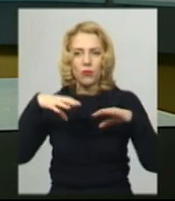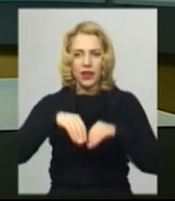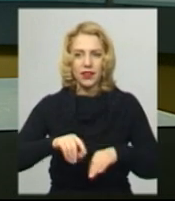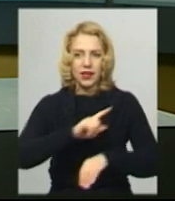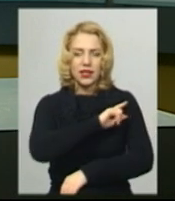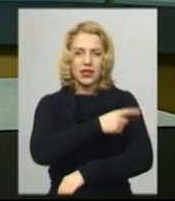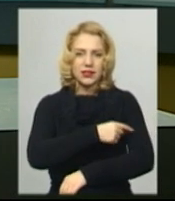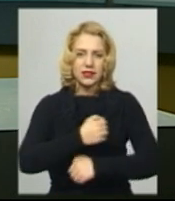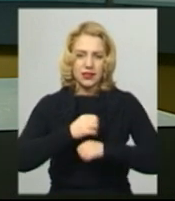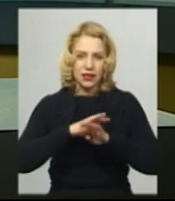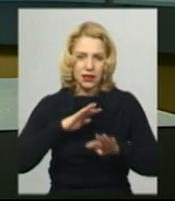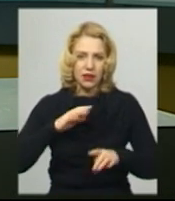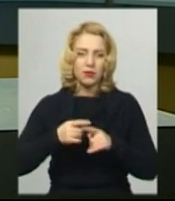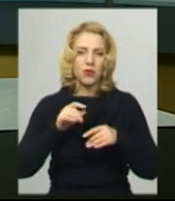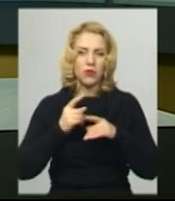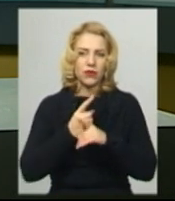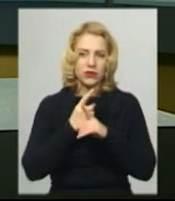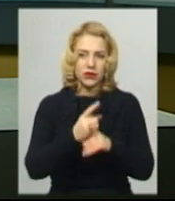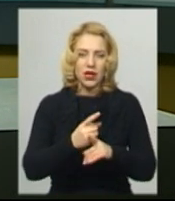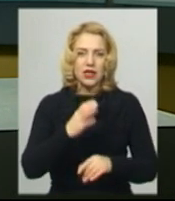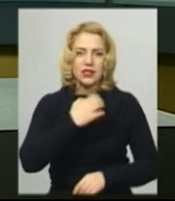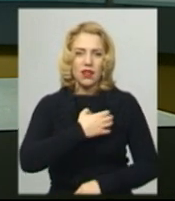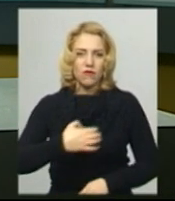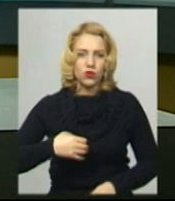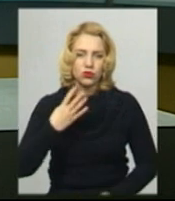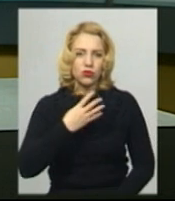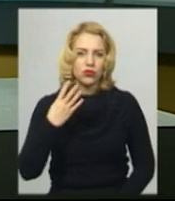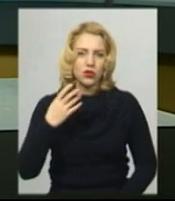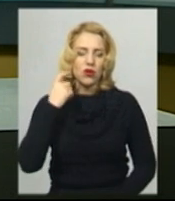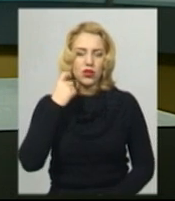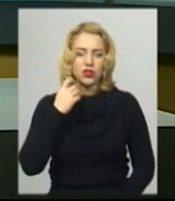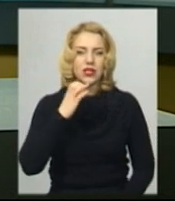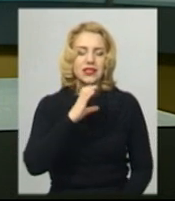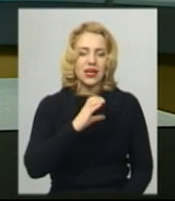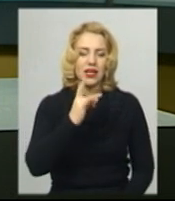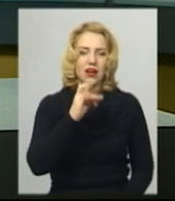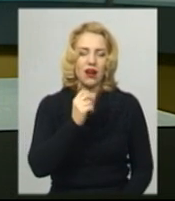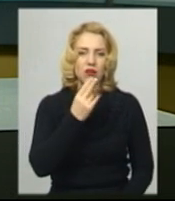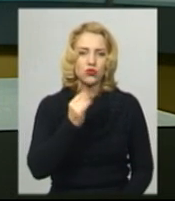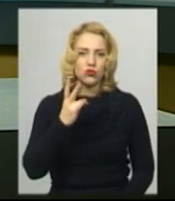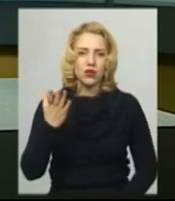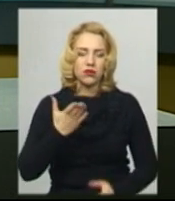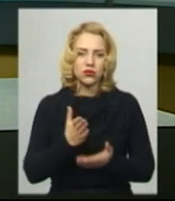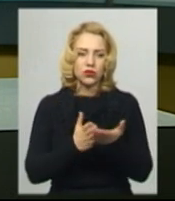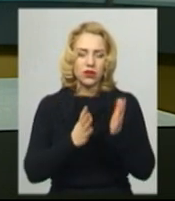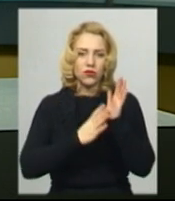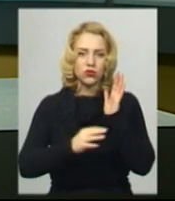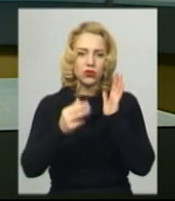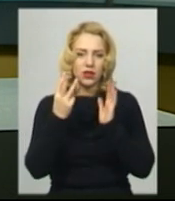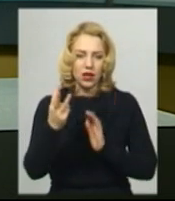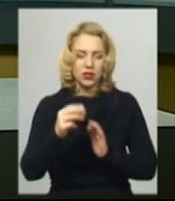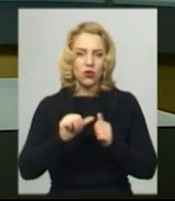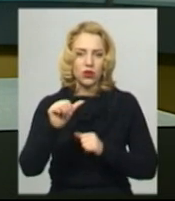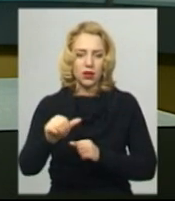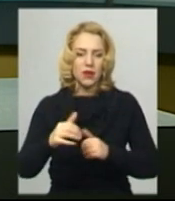Хмельниччині. У Славуті в останню путь провели 44-річного Сергія Рацуна, котрий служив у 93-й окремій механізованій